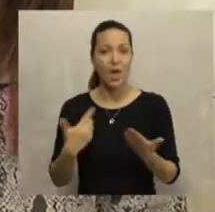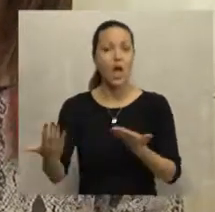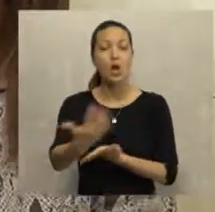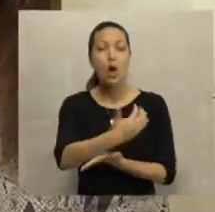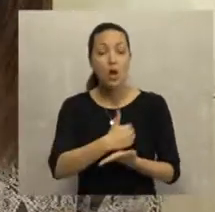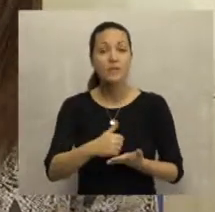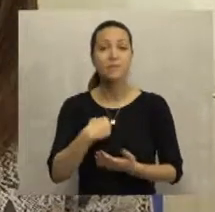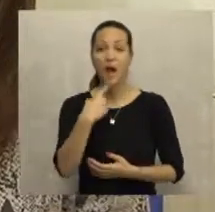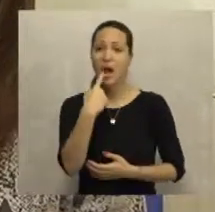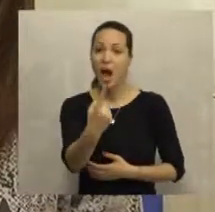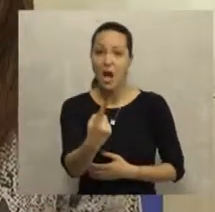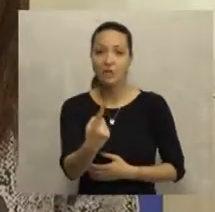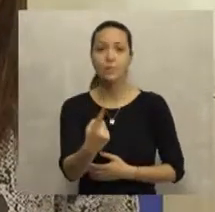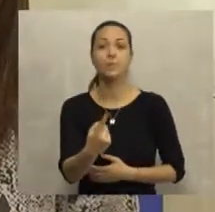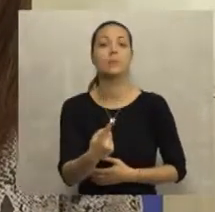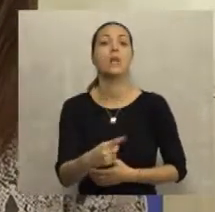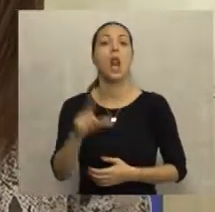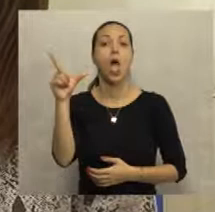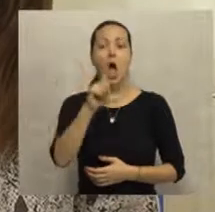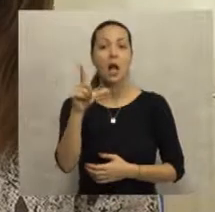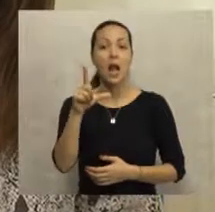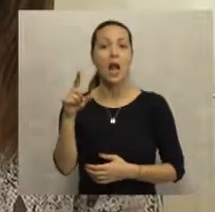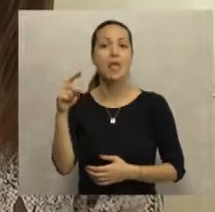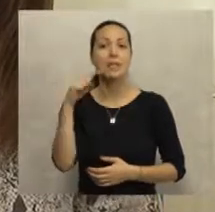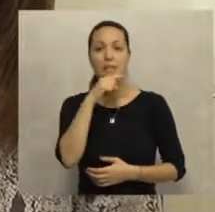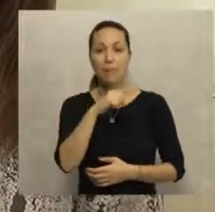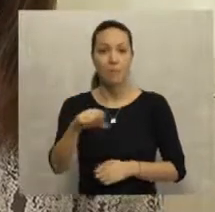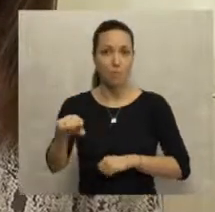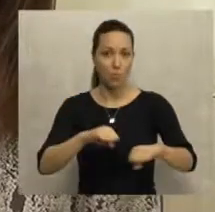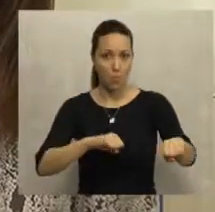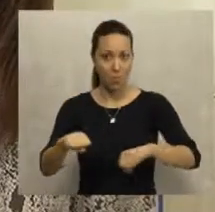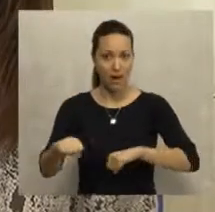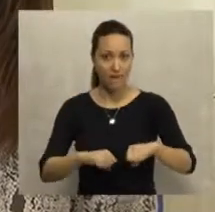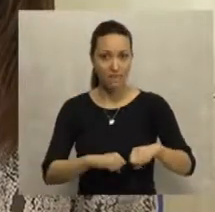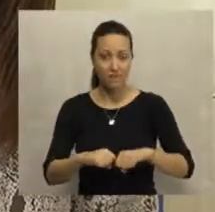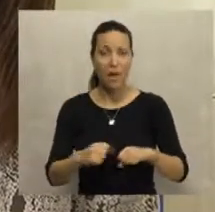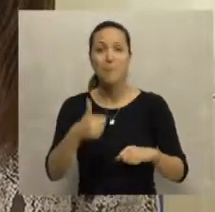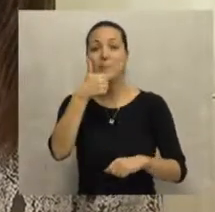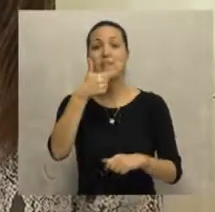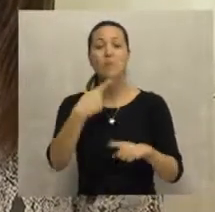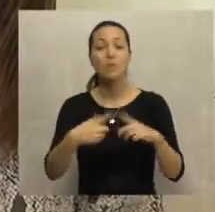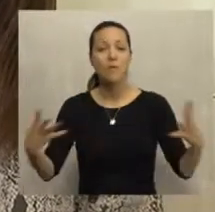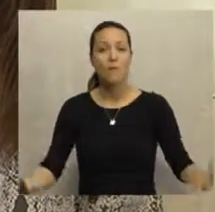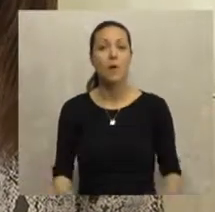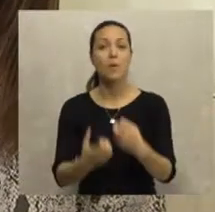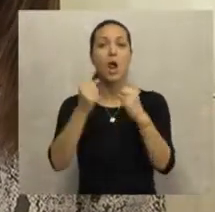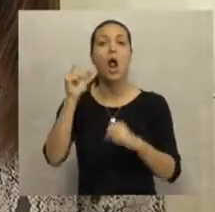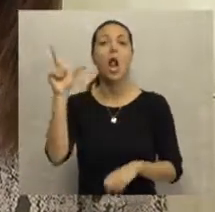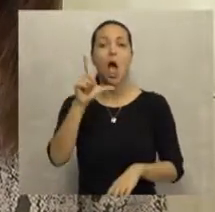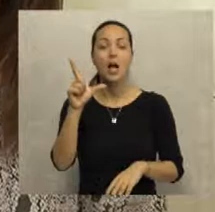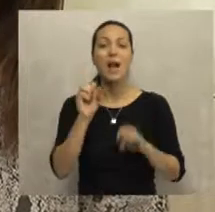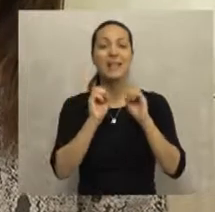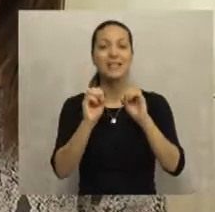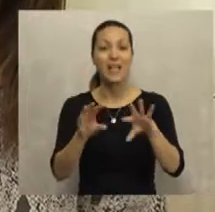priliku da kažem da je lokalna samouprava opštine Karlovci prošle godine prvi put formirala